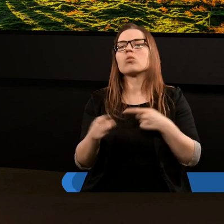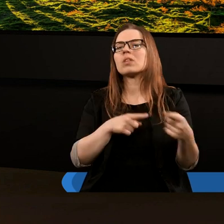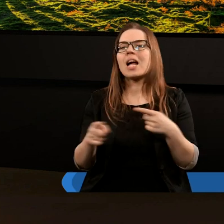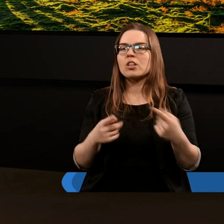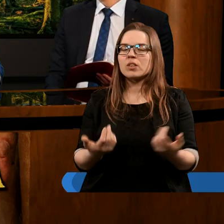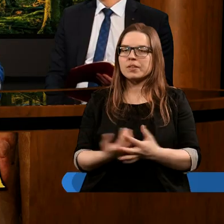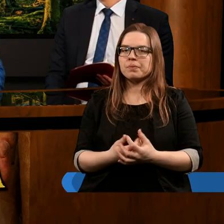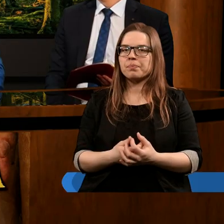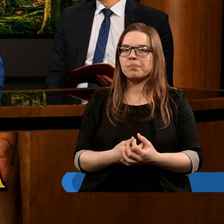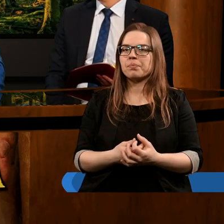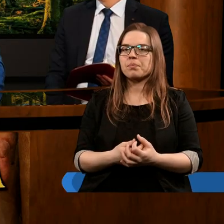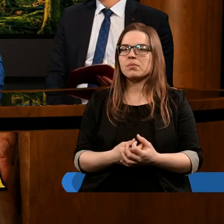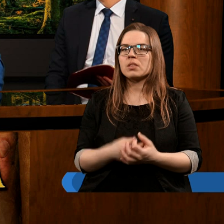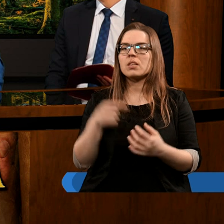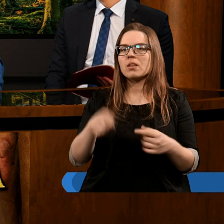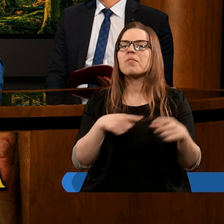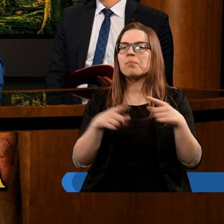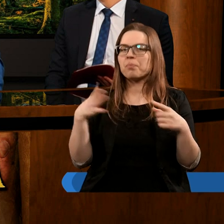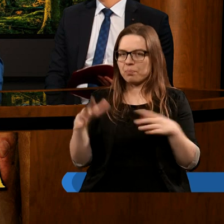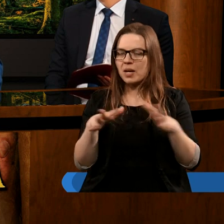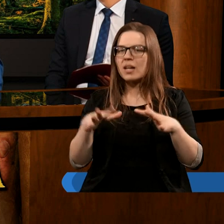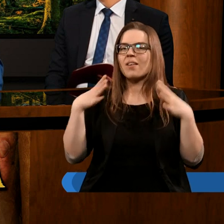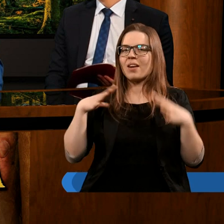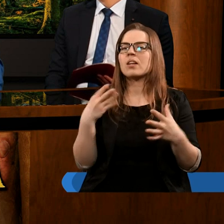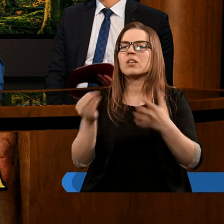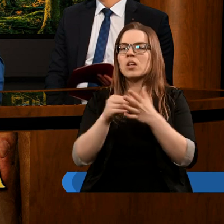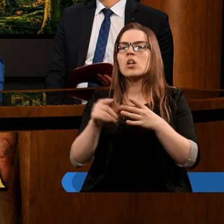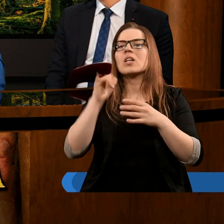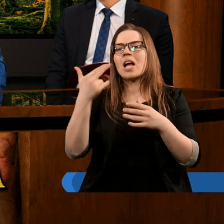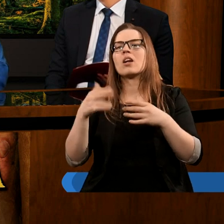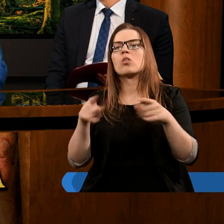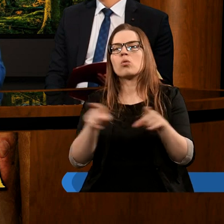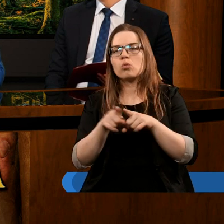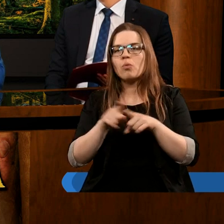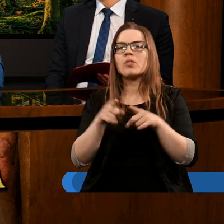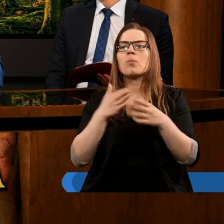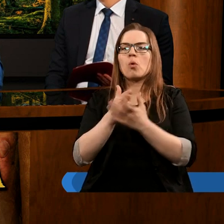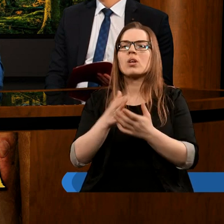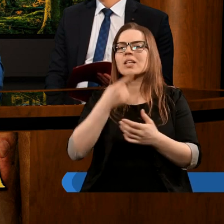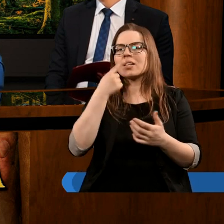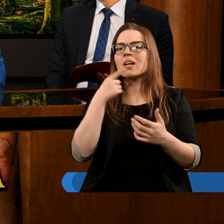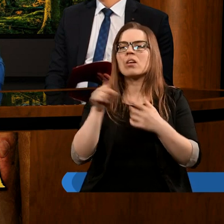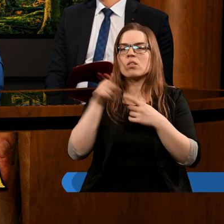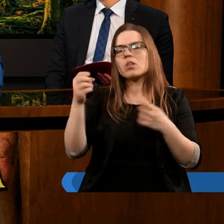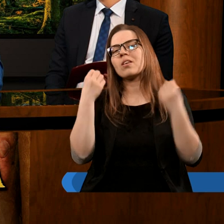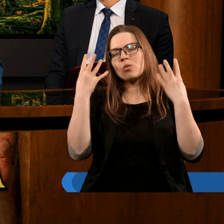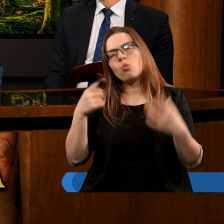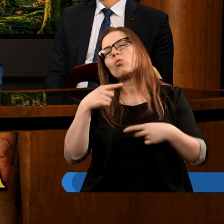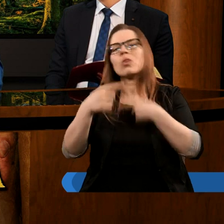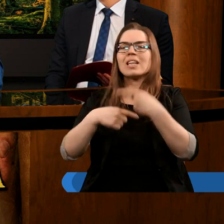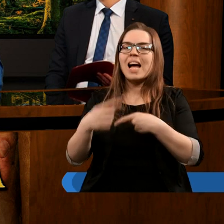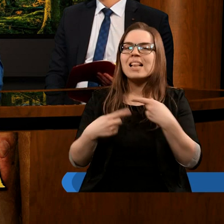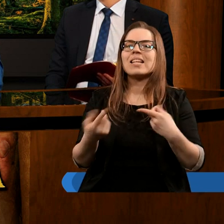Co to oznacza? W tym miejscu warto dodać, że Jan również posługuje się językiem, który on zna z kultury i